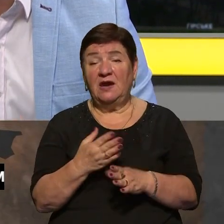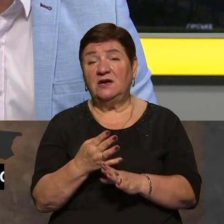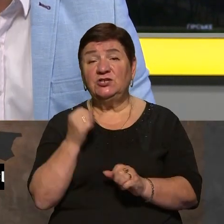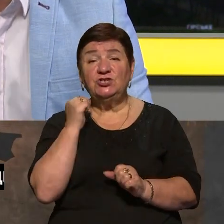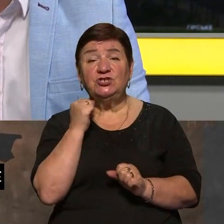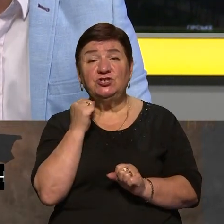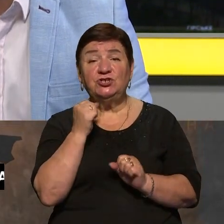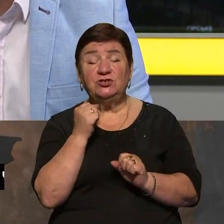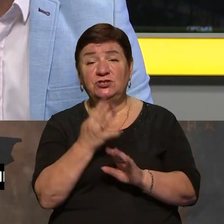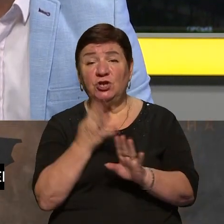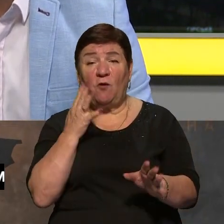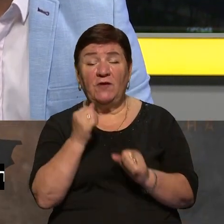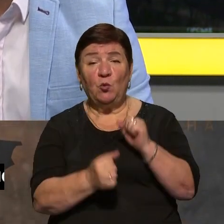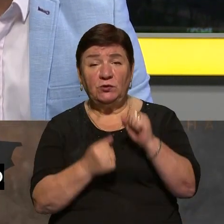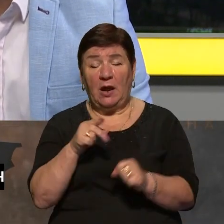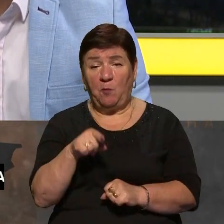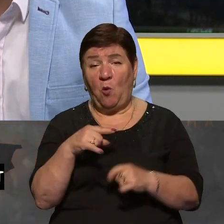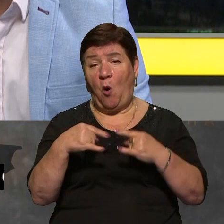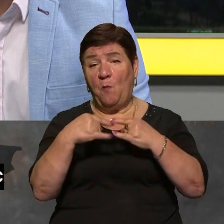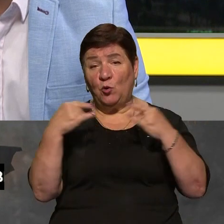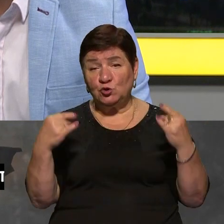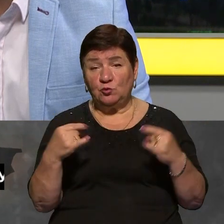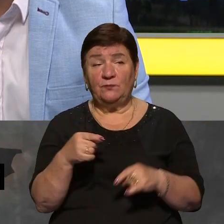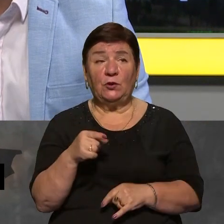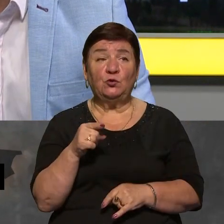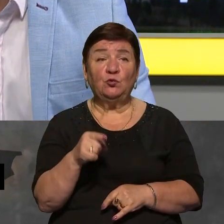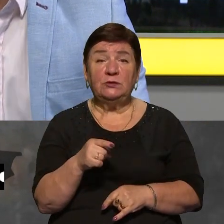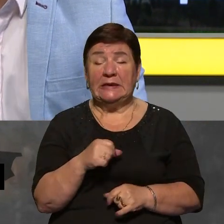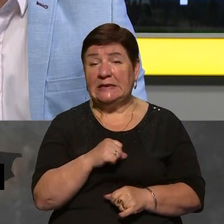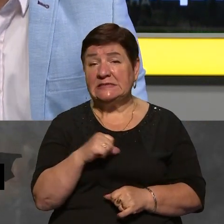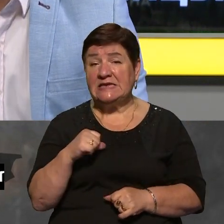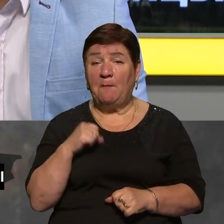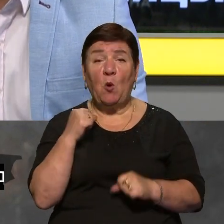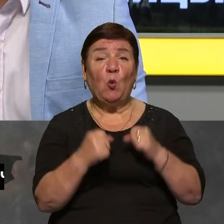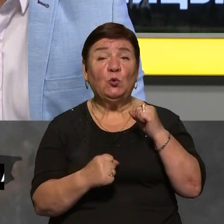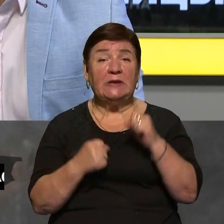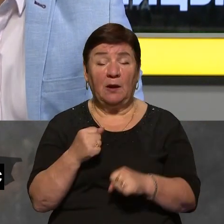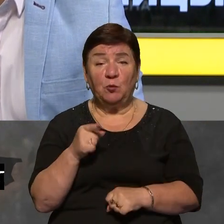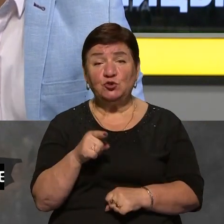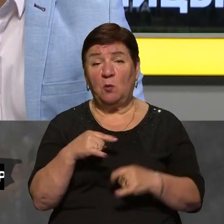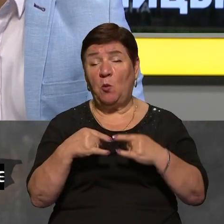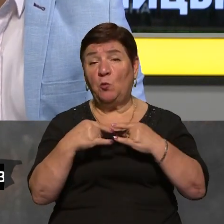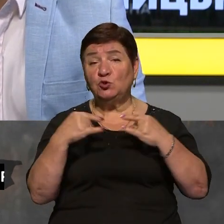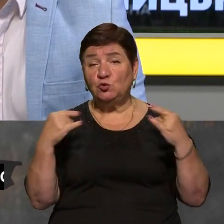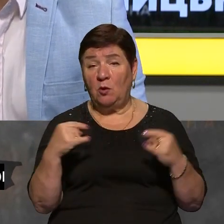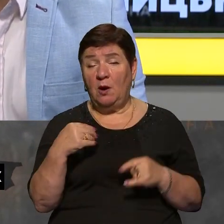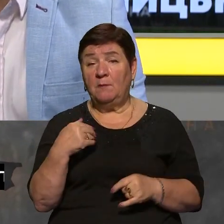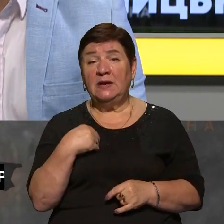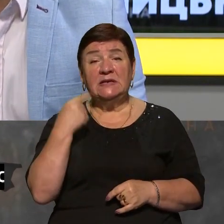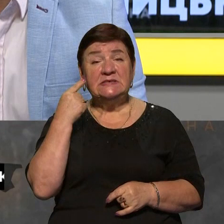удар по цьому мосту. Безперечно, тут сам удар по цьому мосту, це значить, що ми